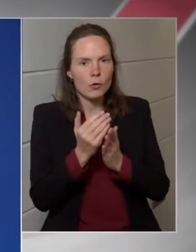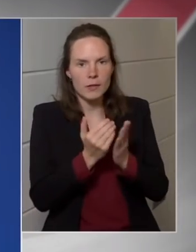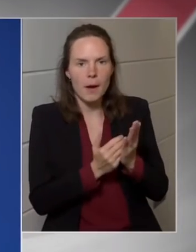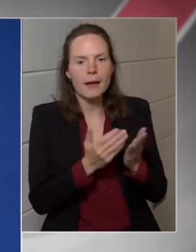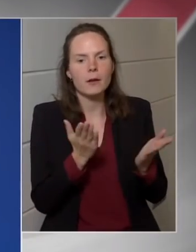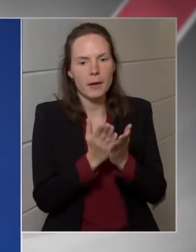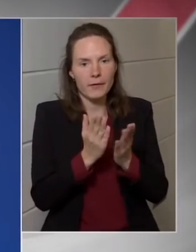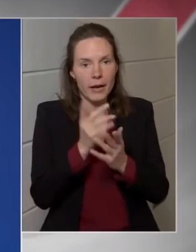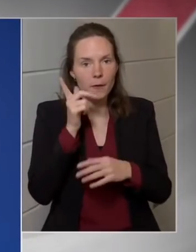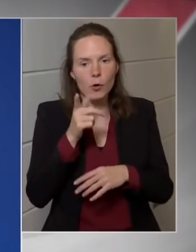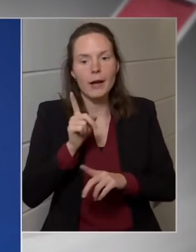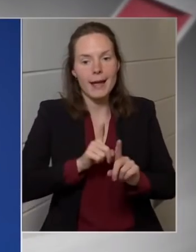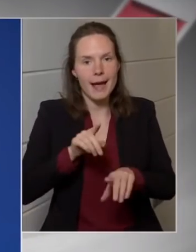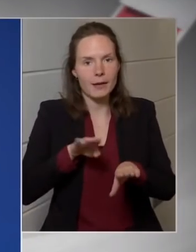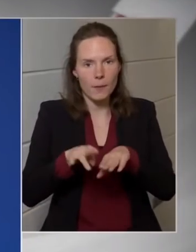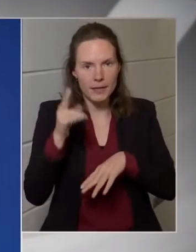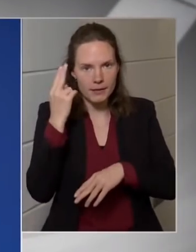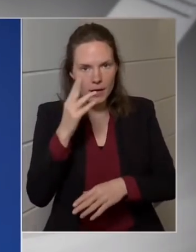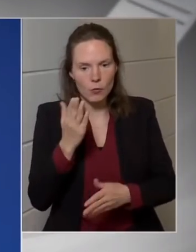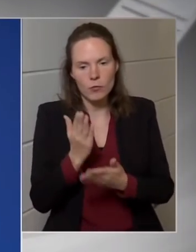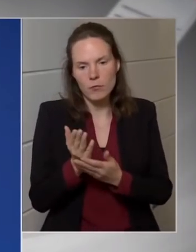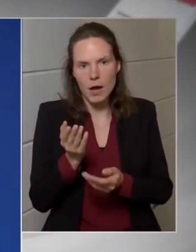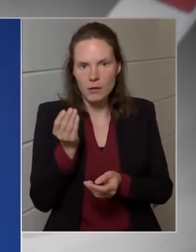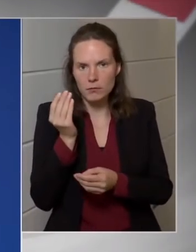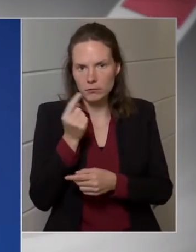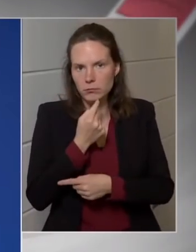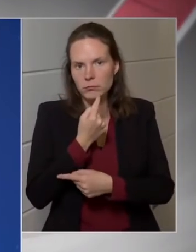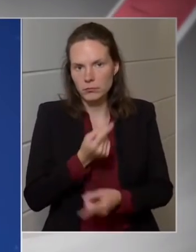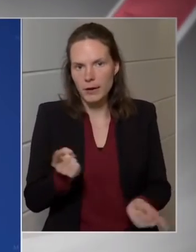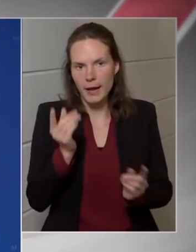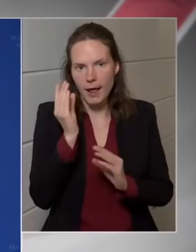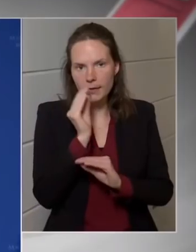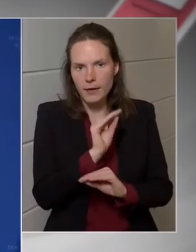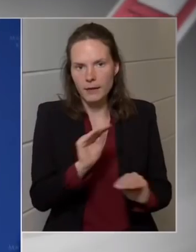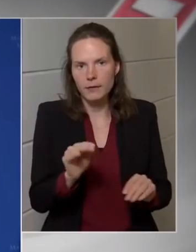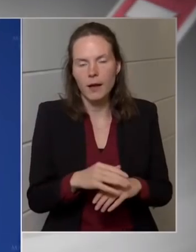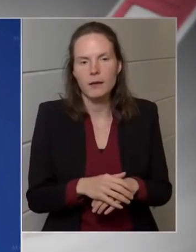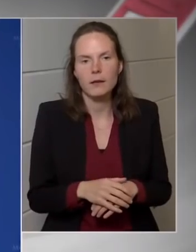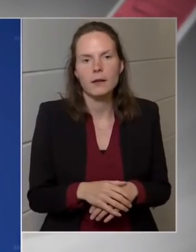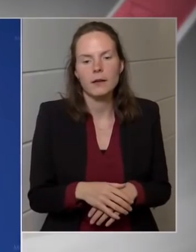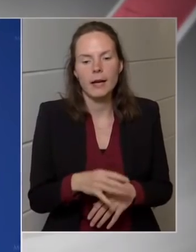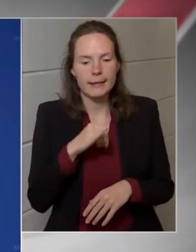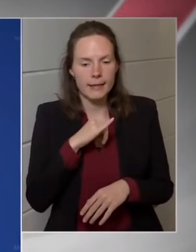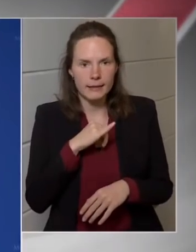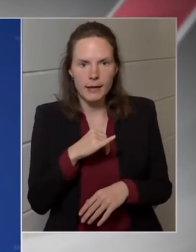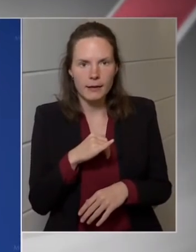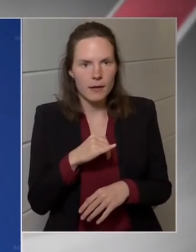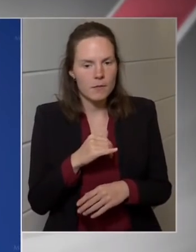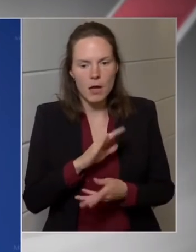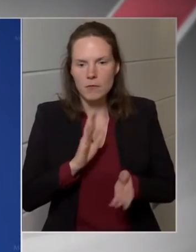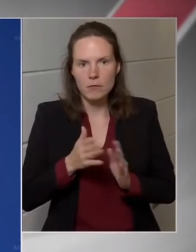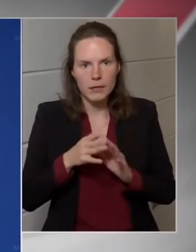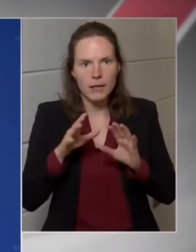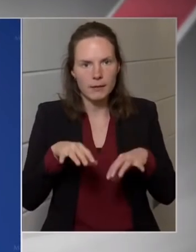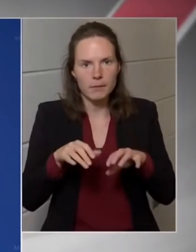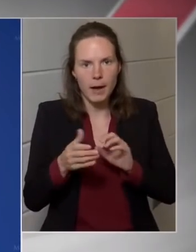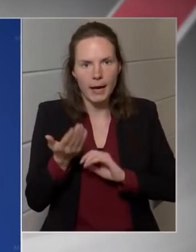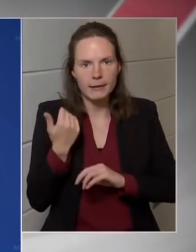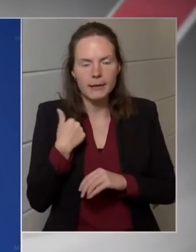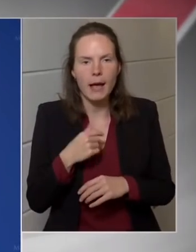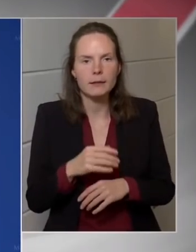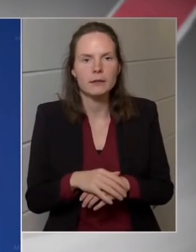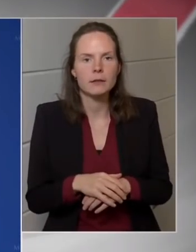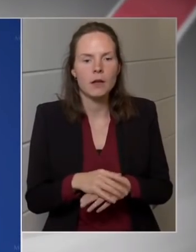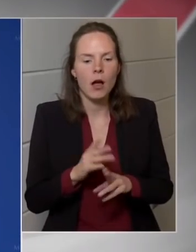eljárni, és ezt be is jelentette, és ezek érdekében az én ismereteim szerint mindent meg is tett. Hogy egy adott esetben egy cég